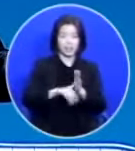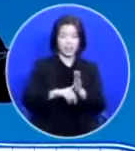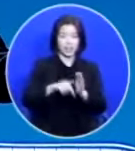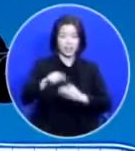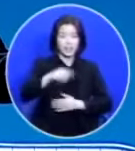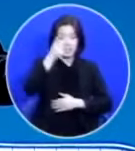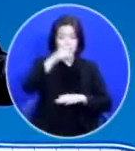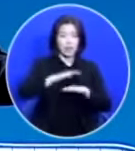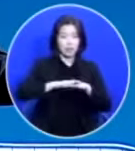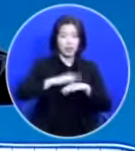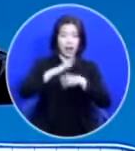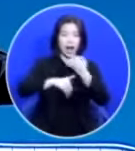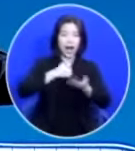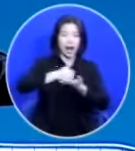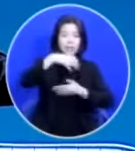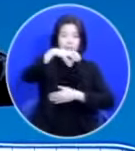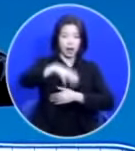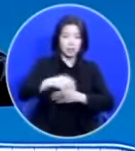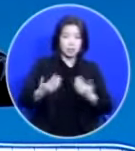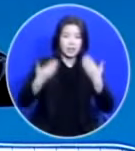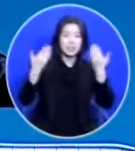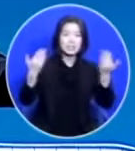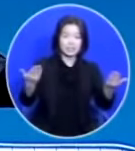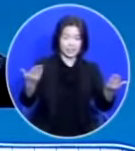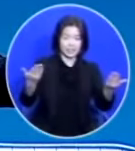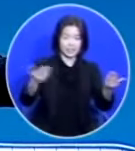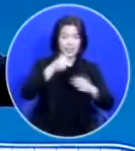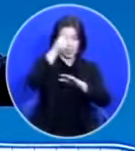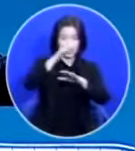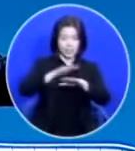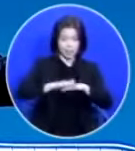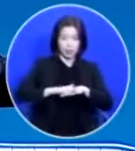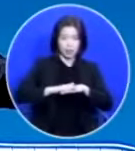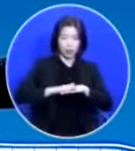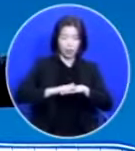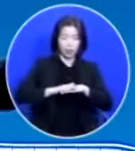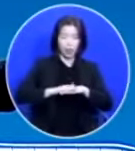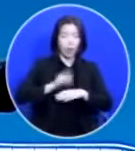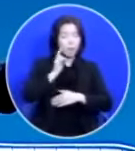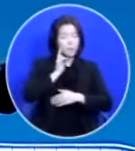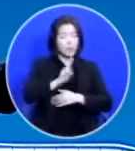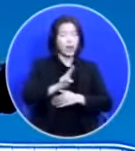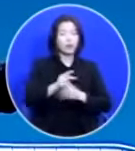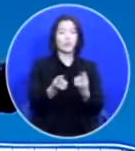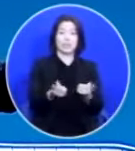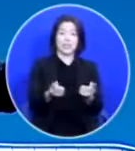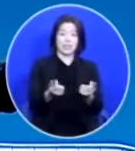하나님 앞에서 드려지는 예배와 아주 흡사합니다